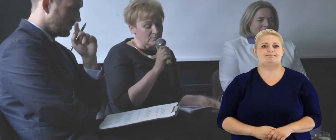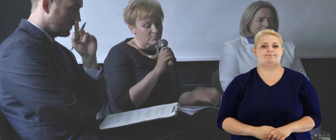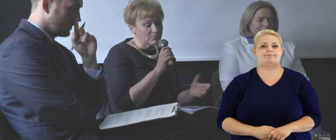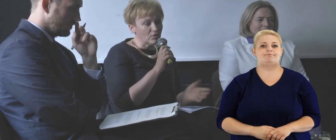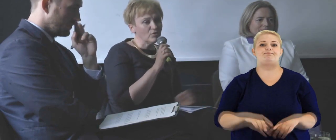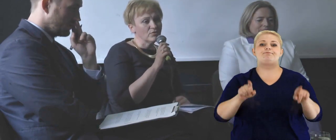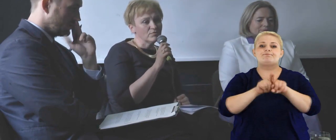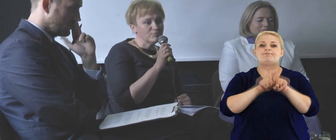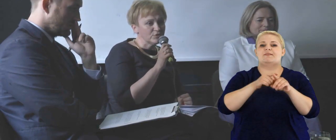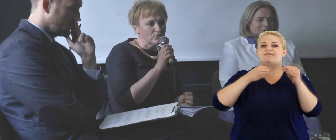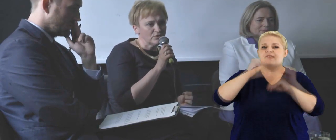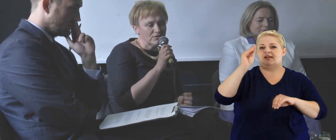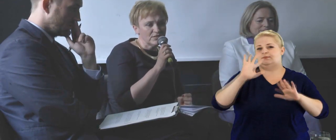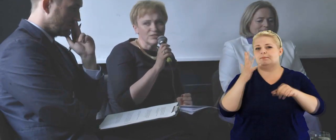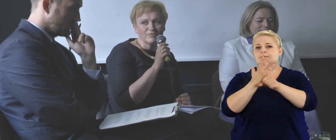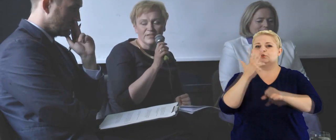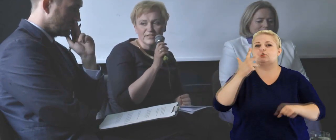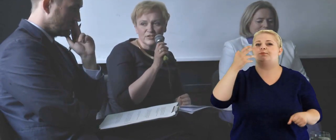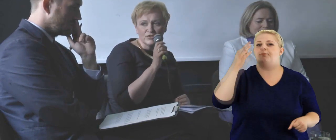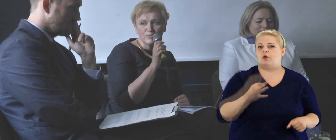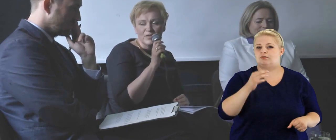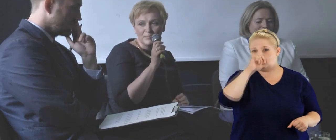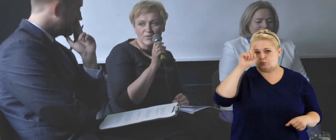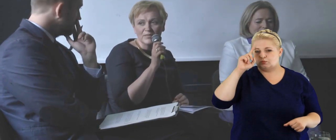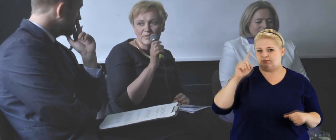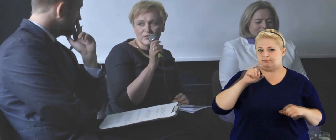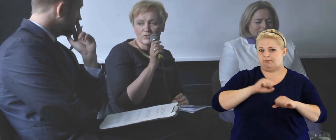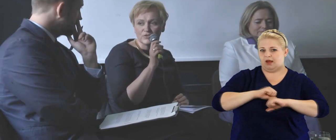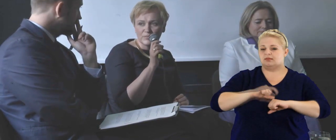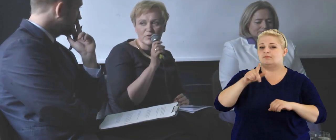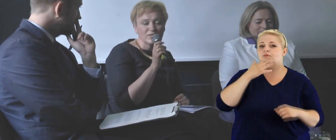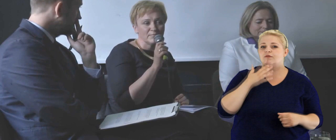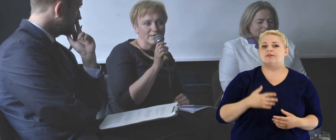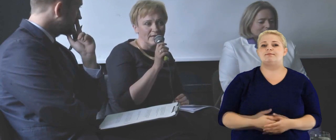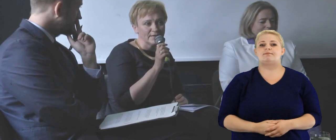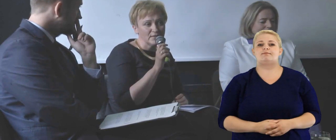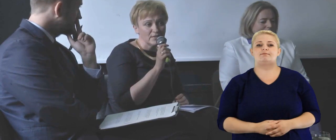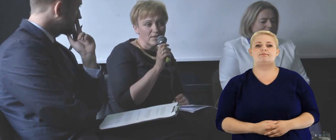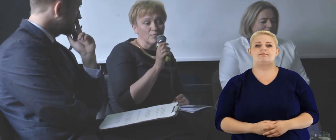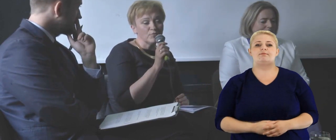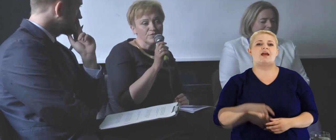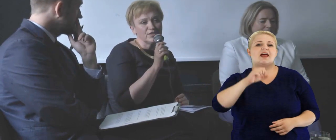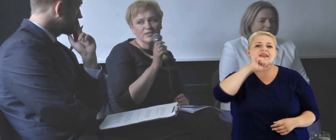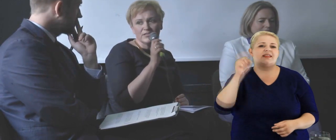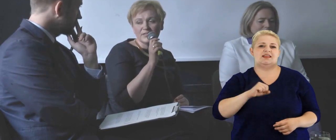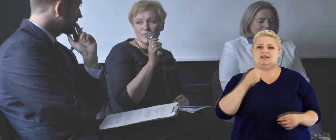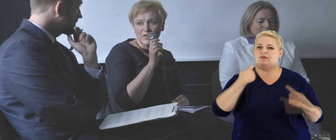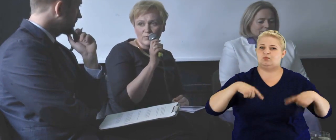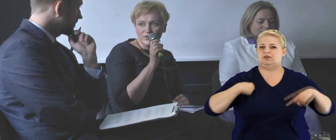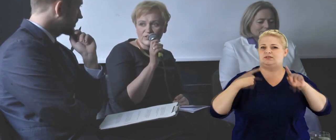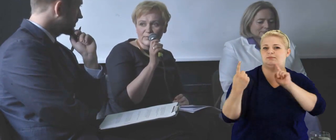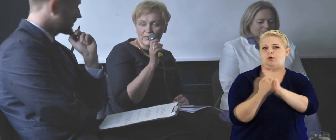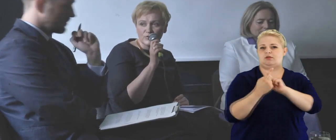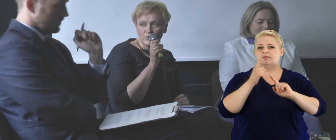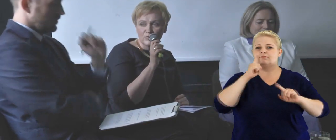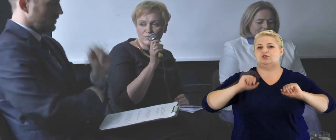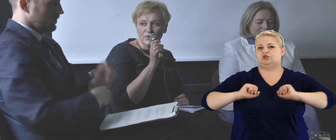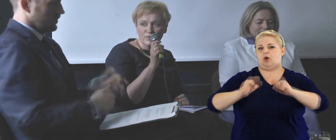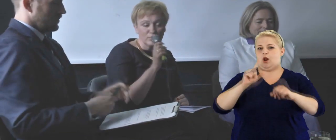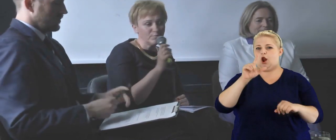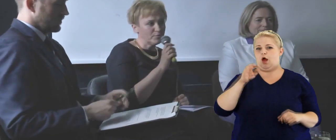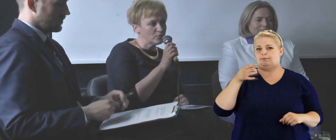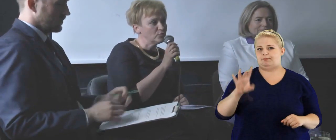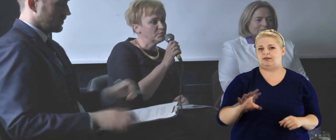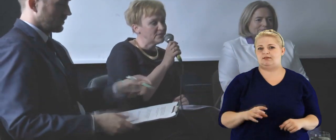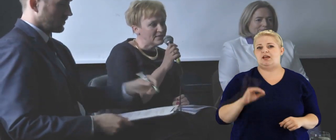To wciąż jeszcze większość, bo tam ponad 53% badanych, mówi, że nigdy nie spotkało się z działalnością